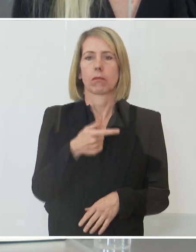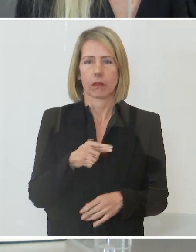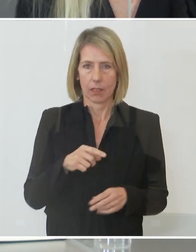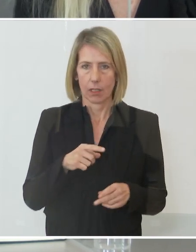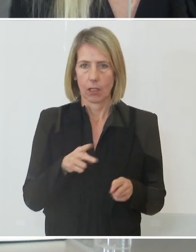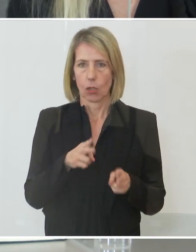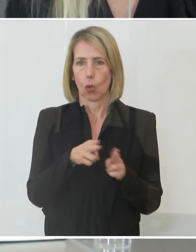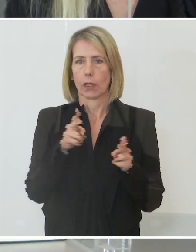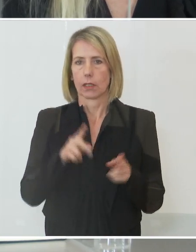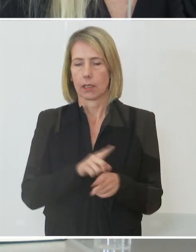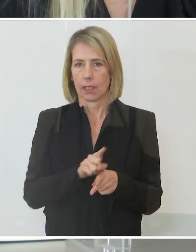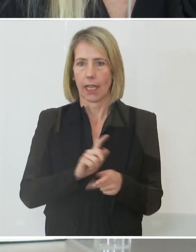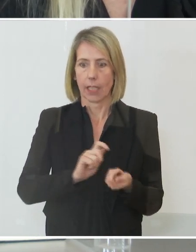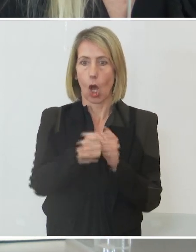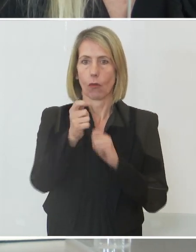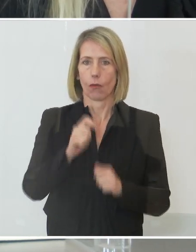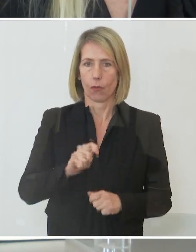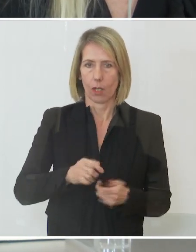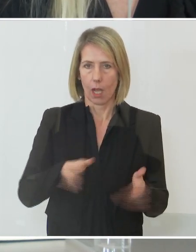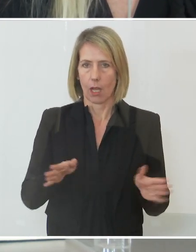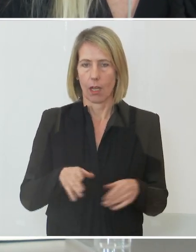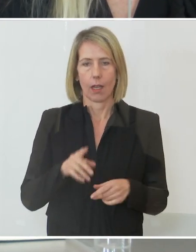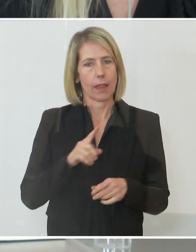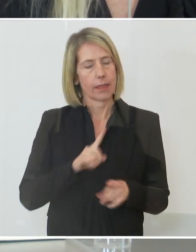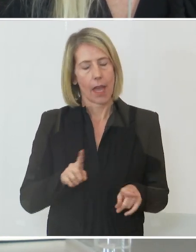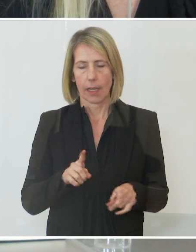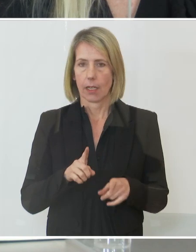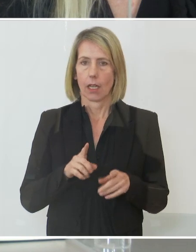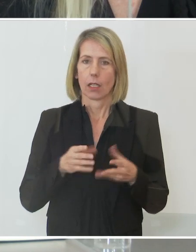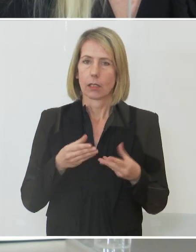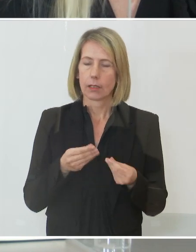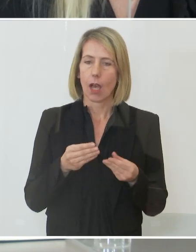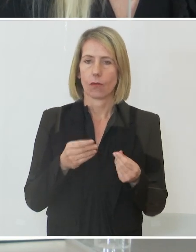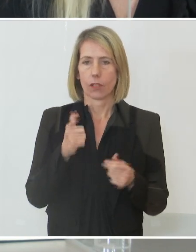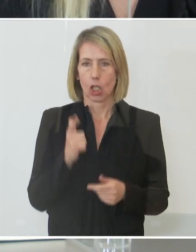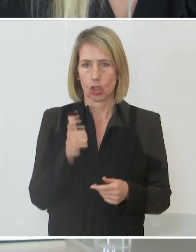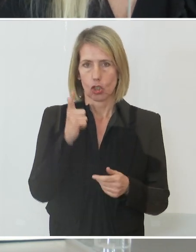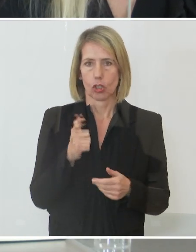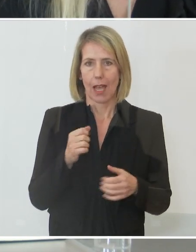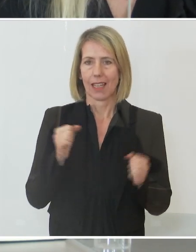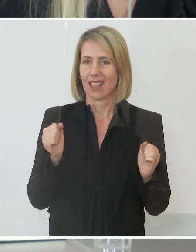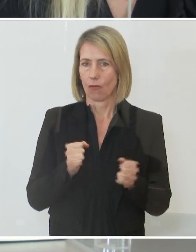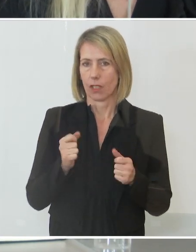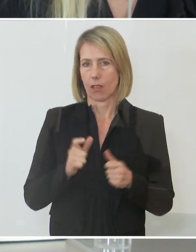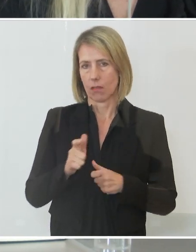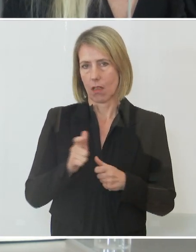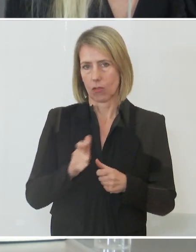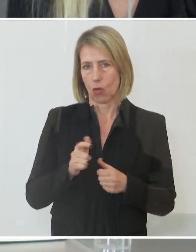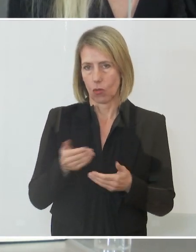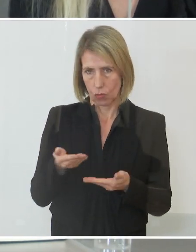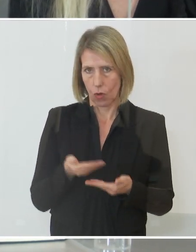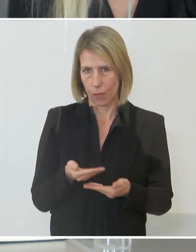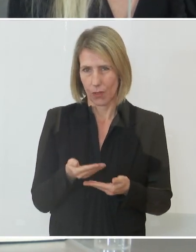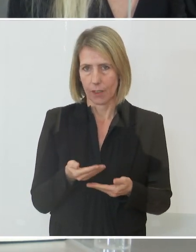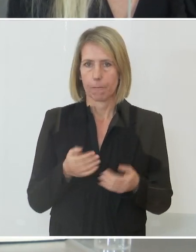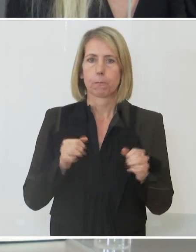aufsperren. Also es wird ein sanfter Start in die Wintersaison sein. Und man wird auch nicht eine Win